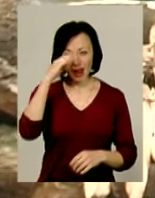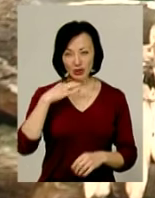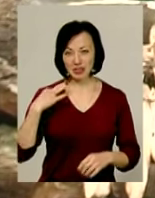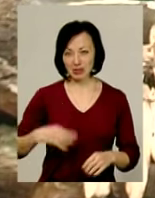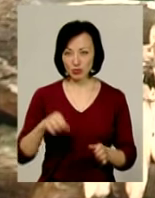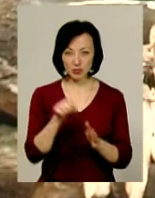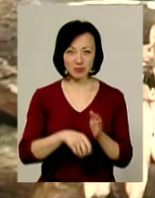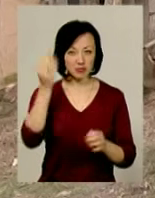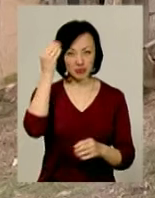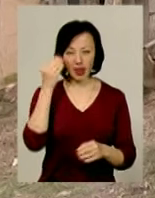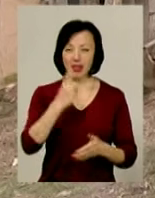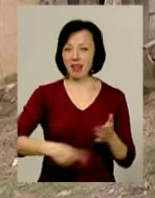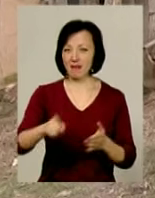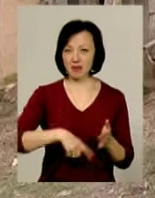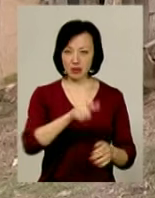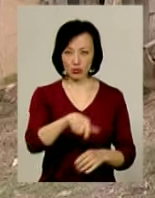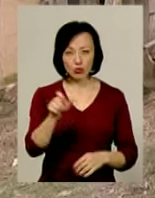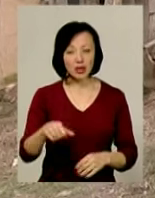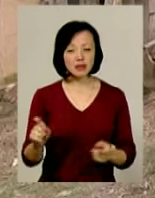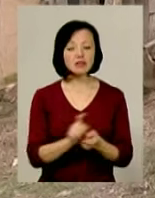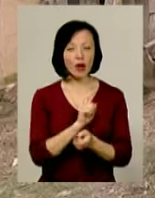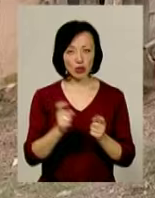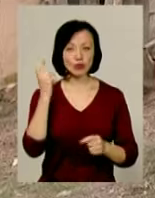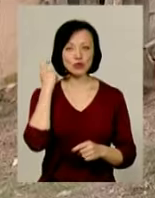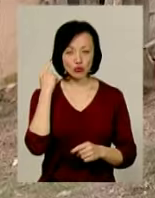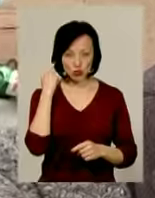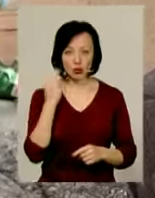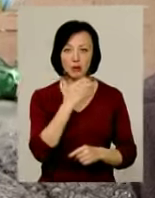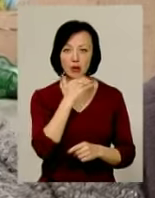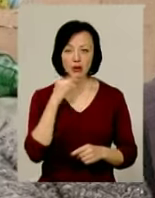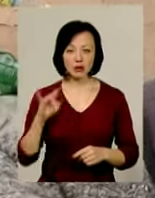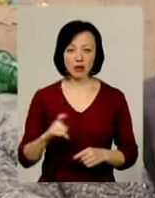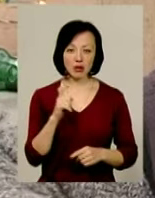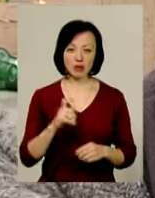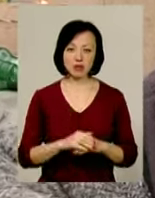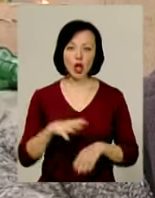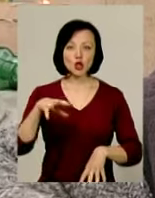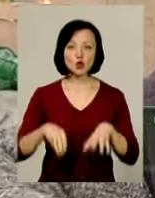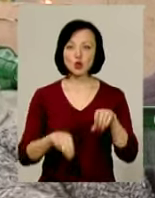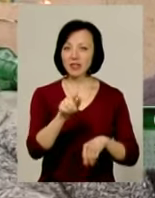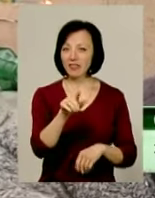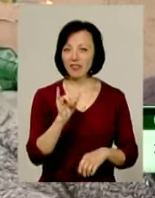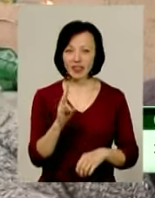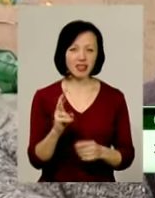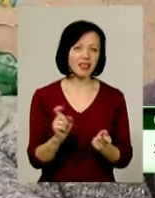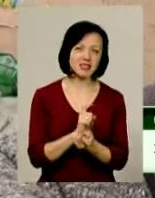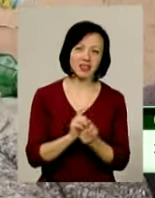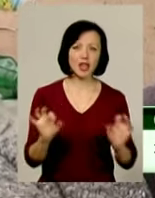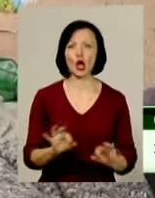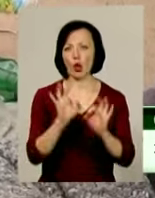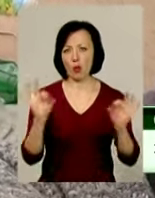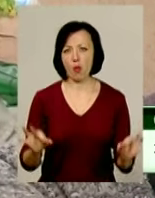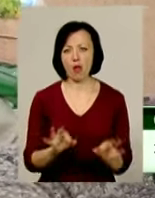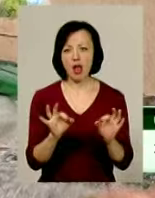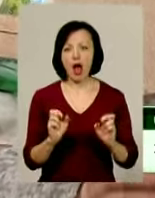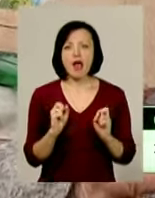місцеві селяни не вірять. Проте про їхні сварки чули не раз. З сусідами він ніколи не спорив, не спорився.